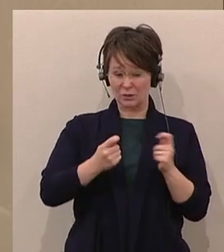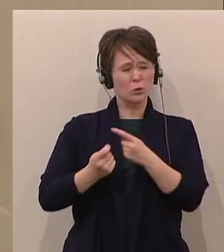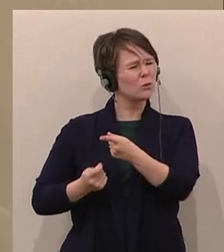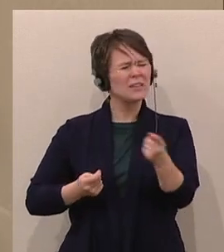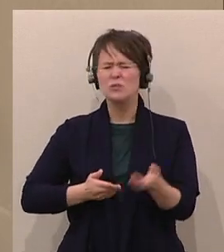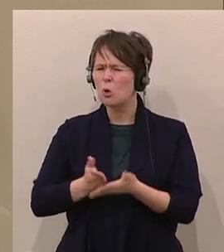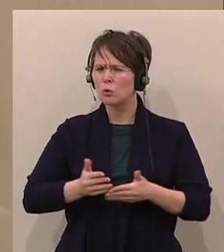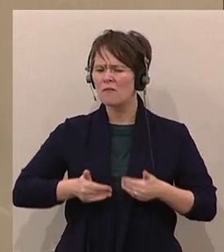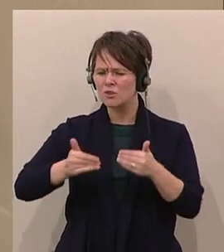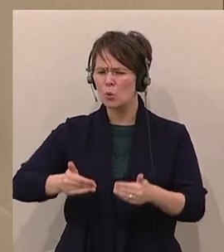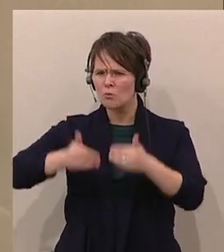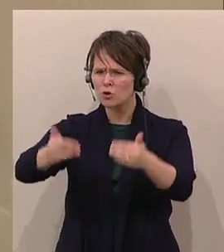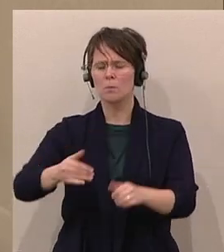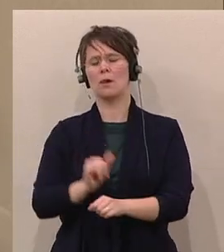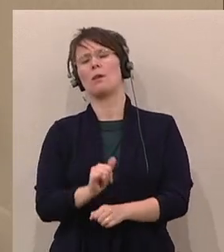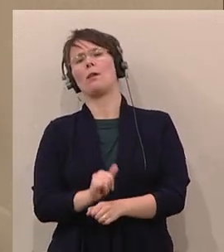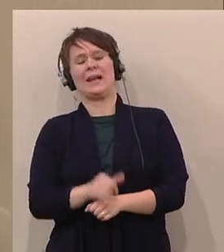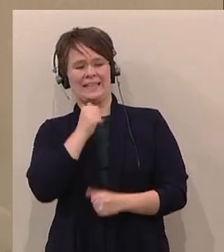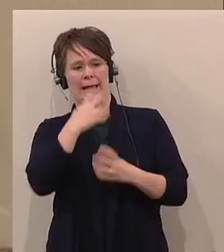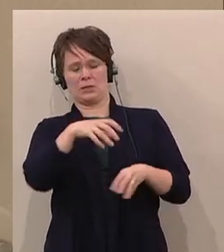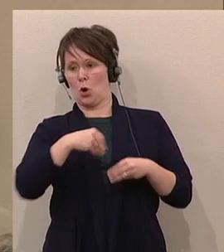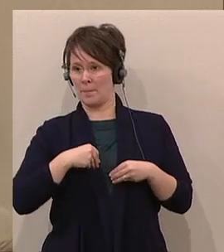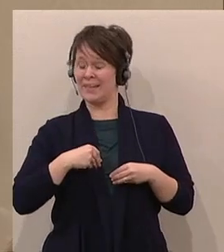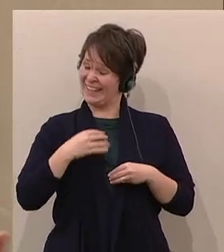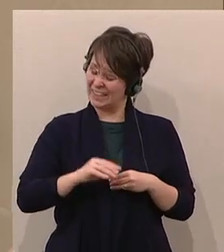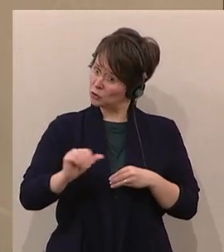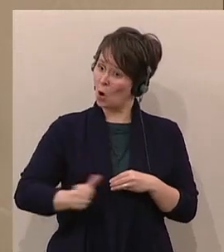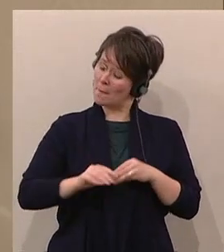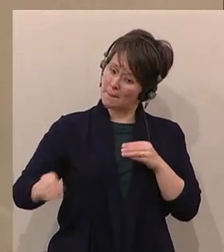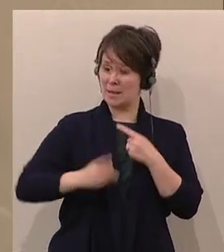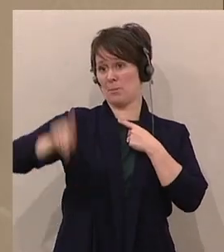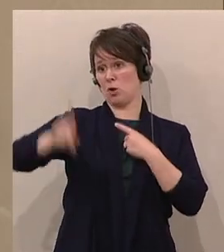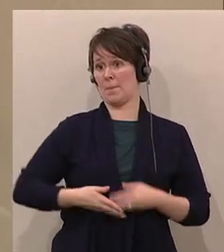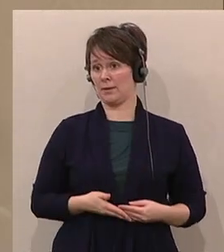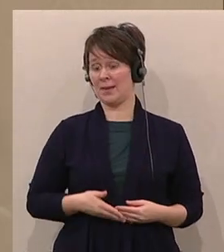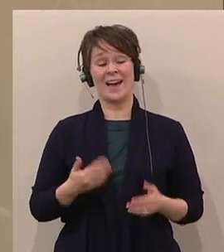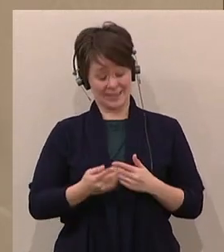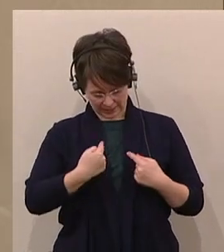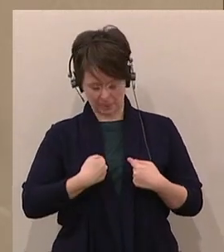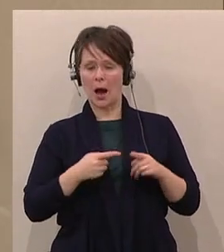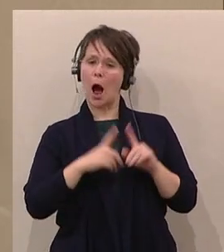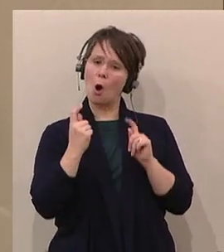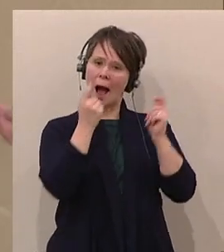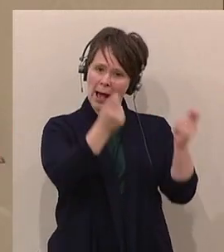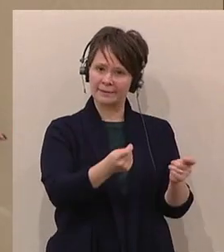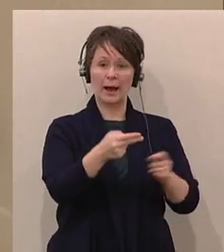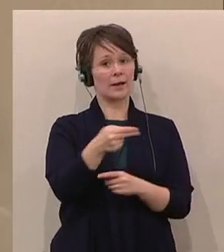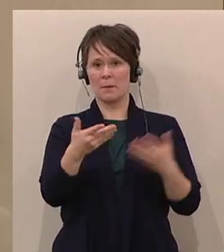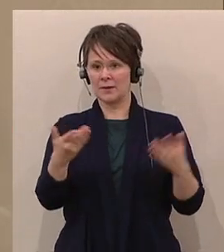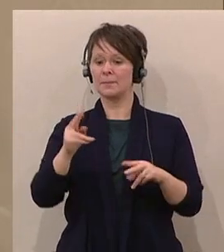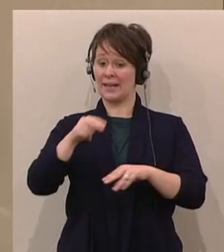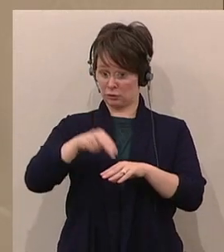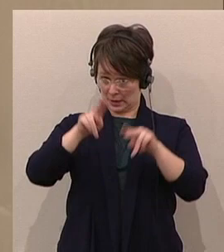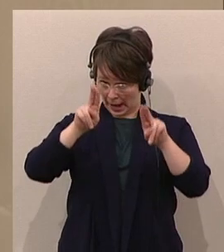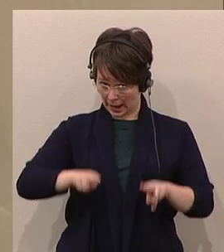haben und ignoriert haben, noch einmal mitzubestimmen. Deshalb bringe ich auch einen Antrag ein, der wie lautet, der